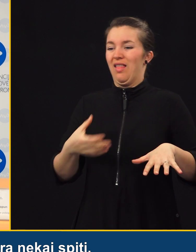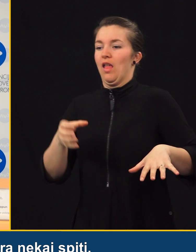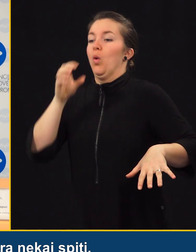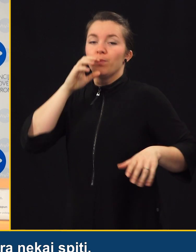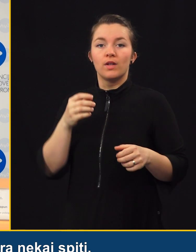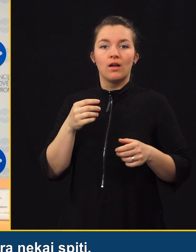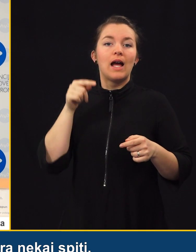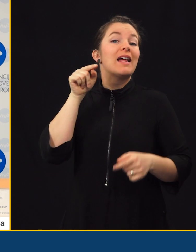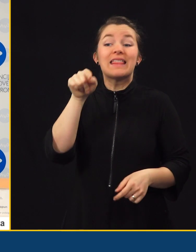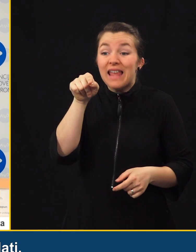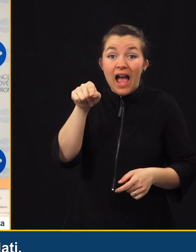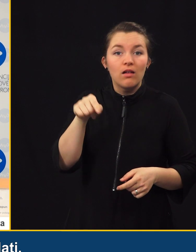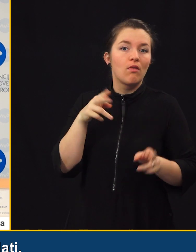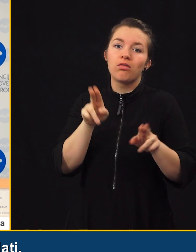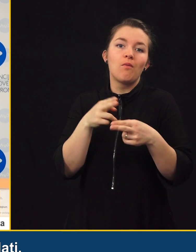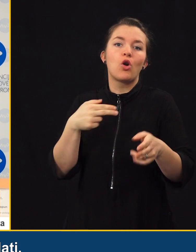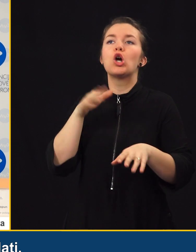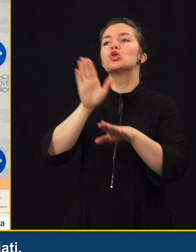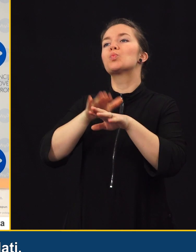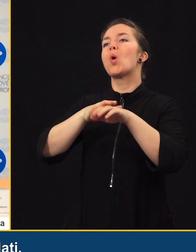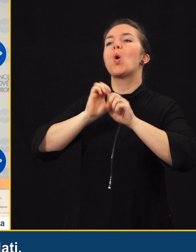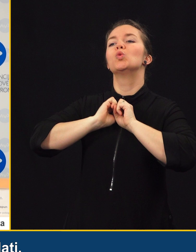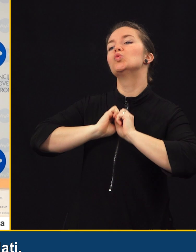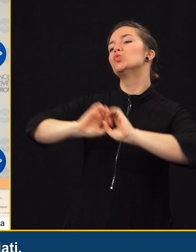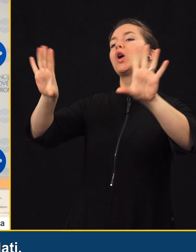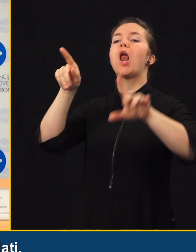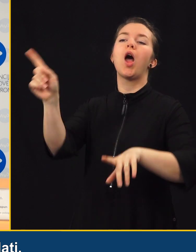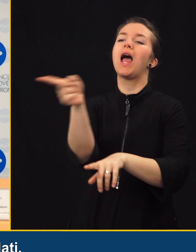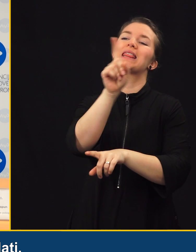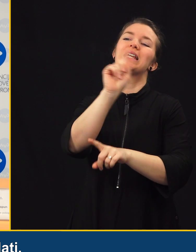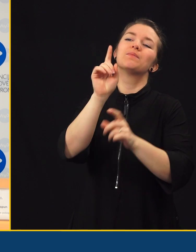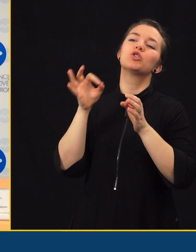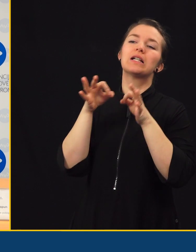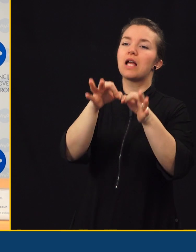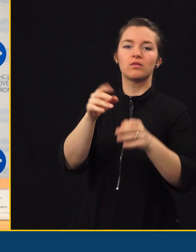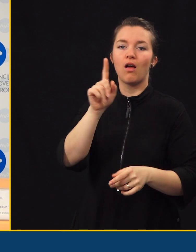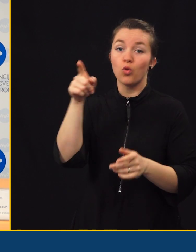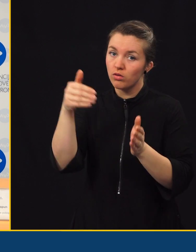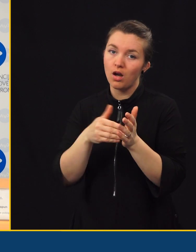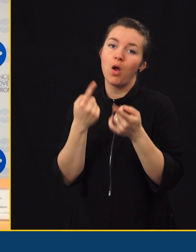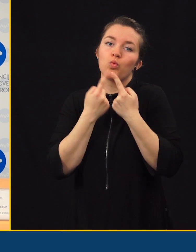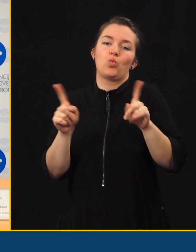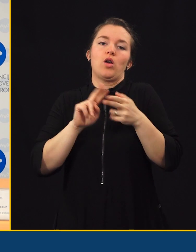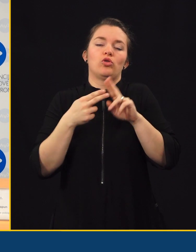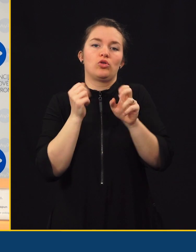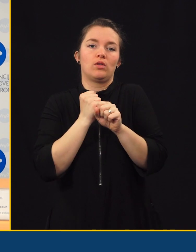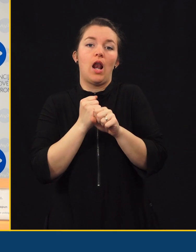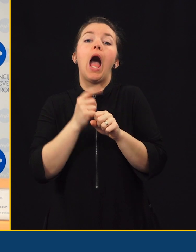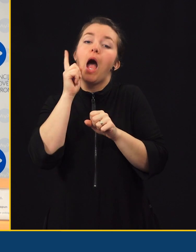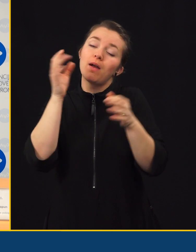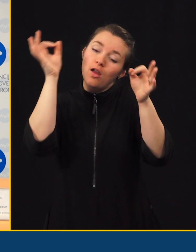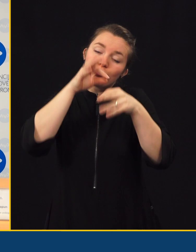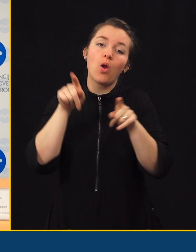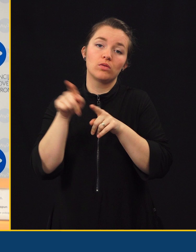neha trest, takih mu ne more z sporočilom povedati na it na cesto. Tega se je treba lotati druge. Žal se pa obdraša tudi v